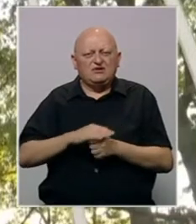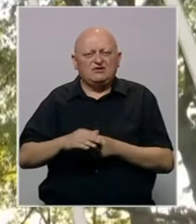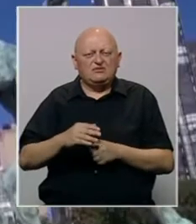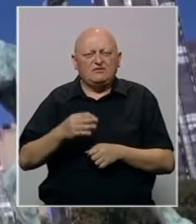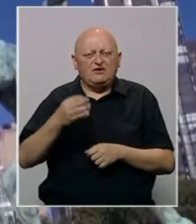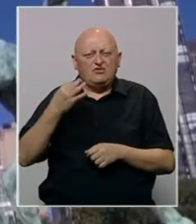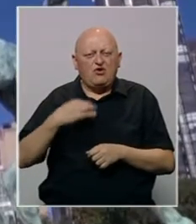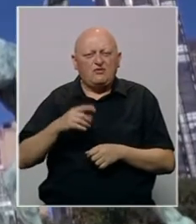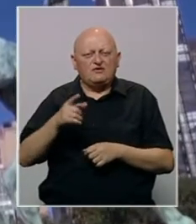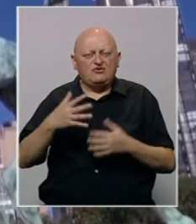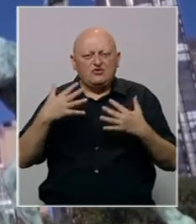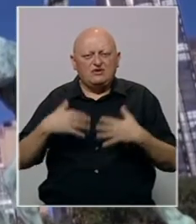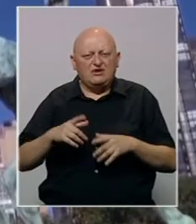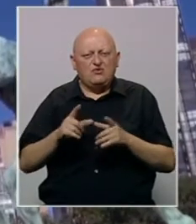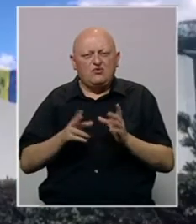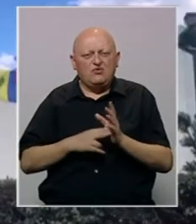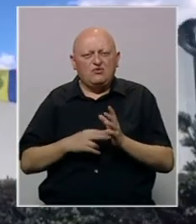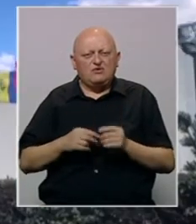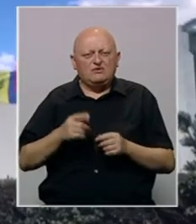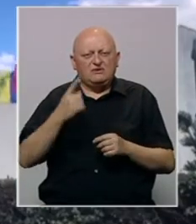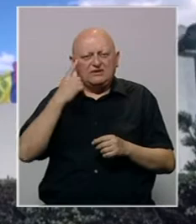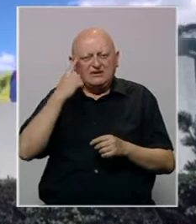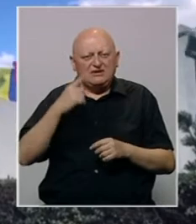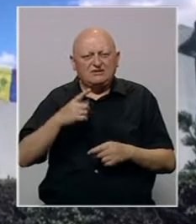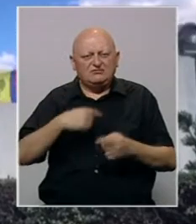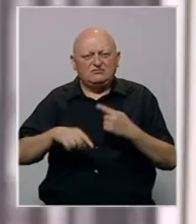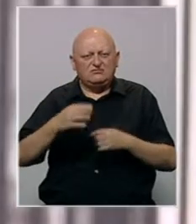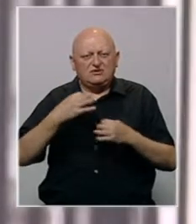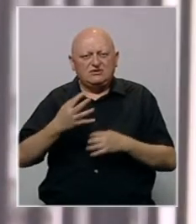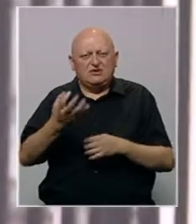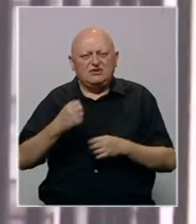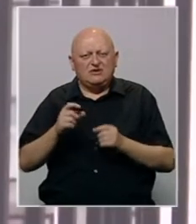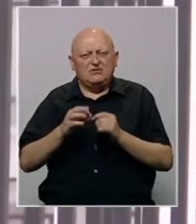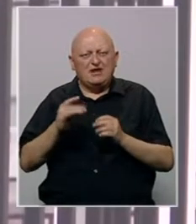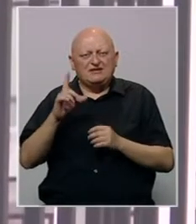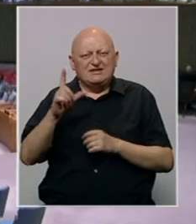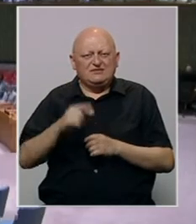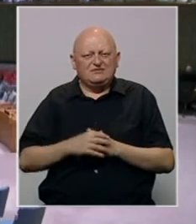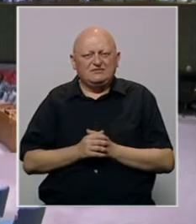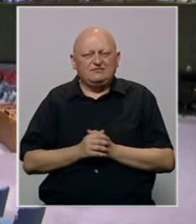u ispunjavanju obaveza tog tijela. Kina je rotirajuće predsjedavanje preuzela od Brazila.